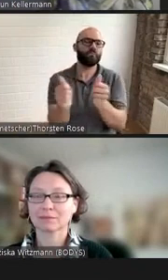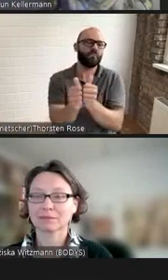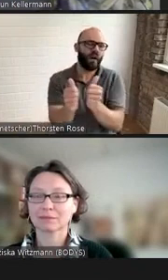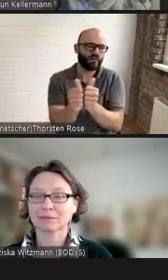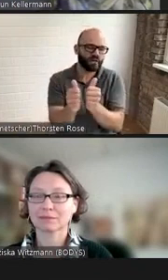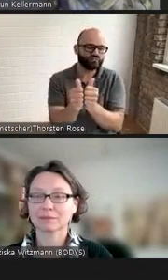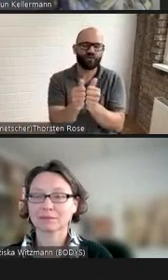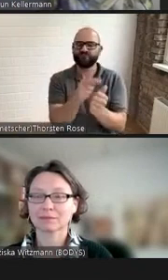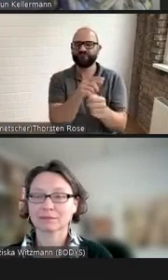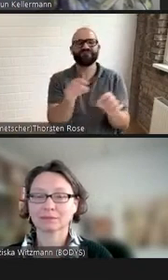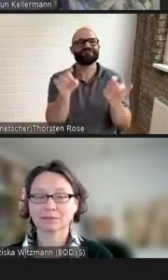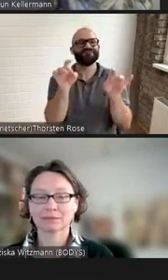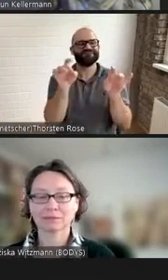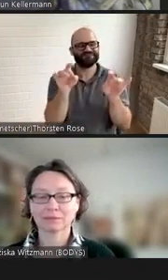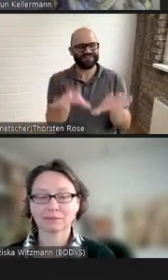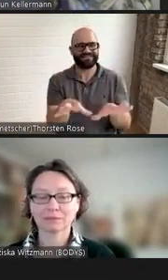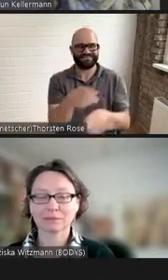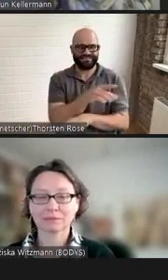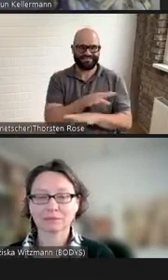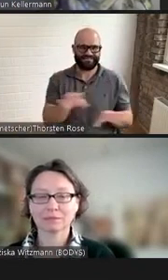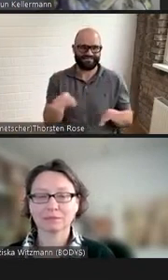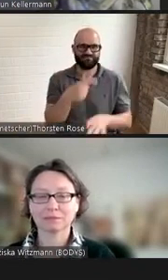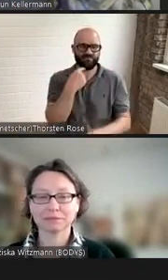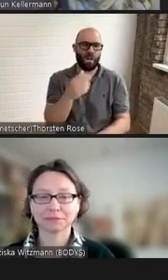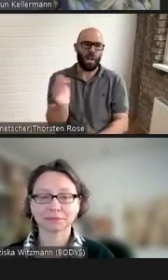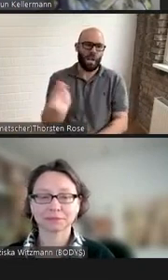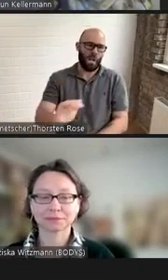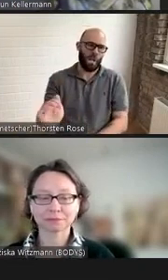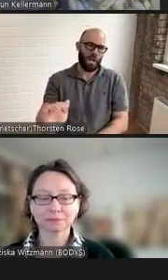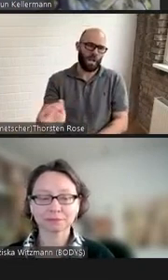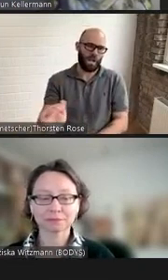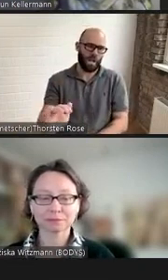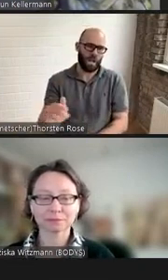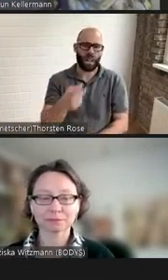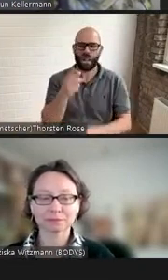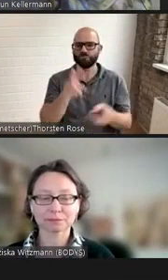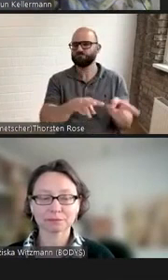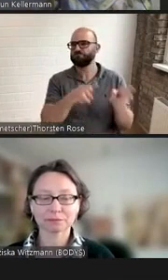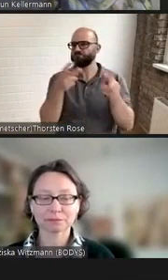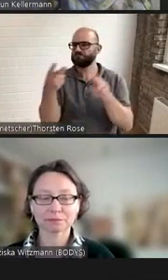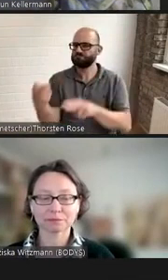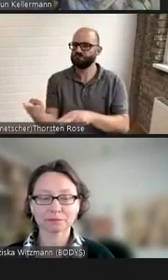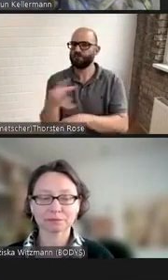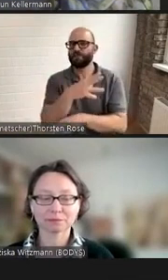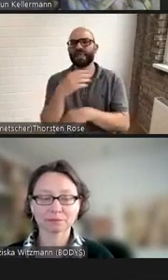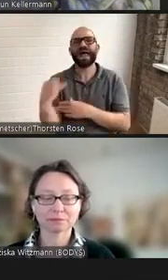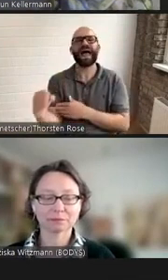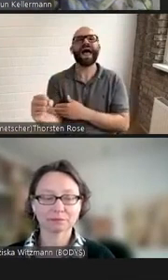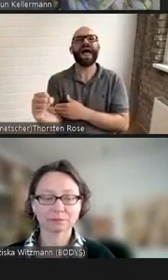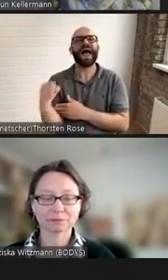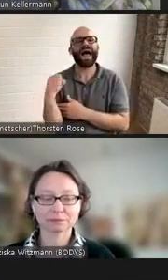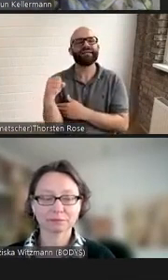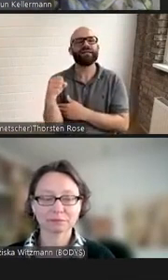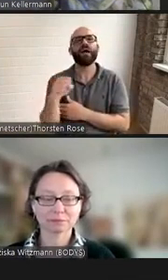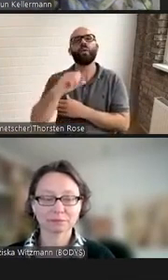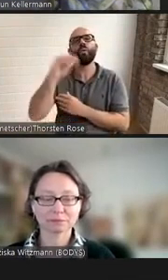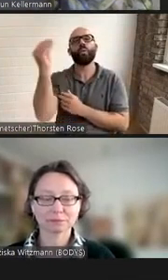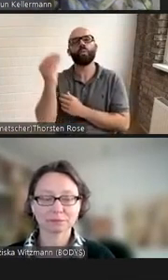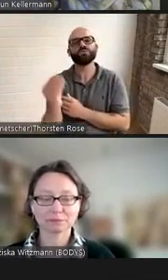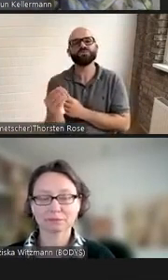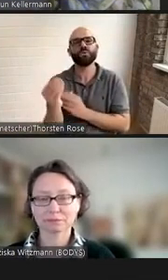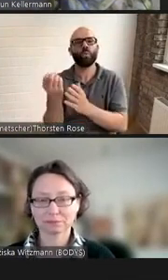und stattdessen wendet er seine Energien Kunst und Kultur zu.